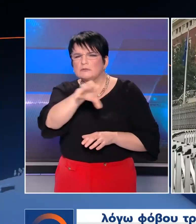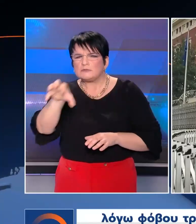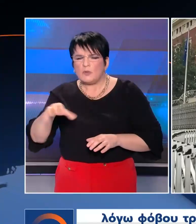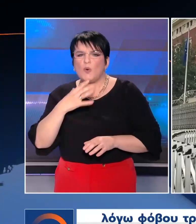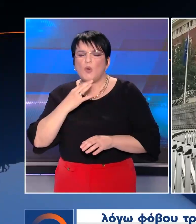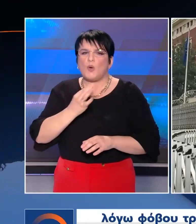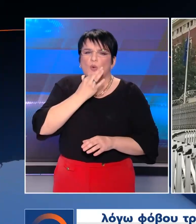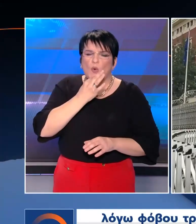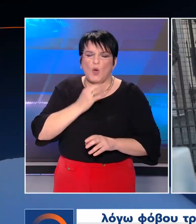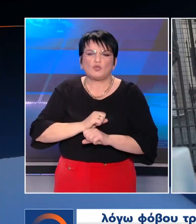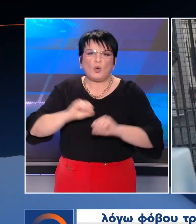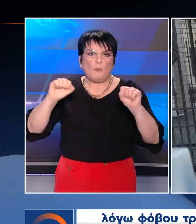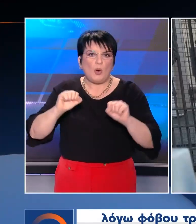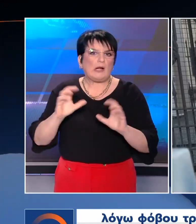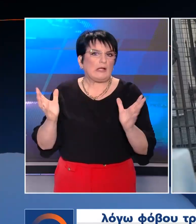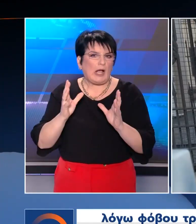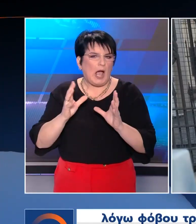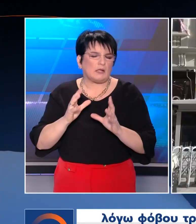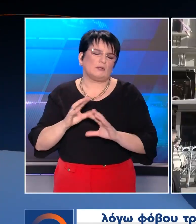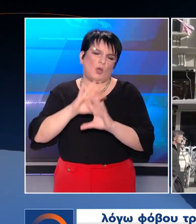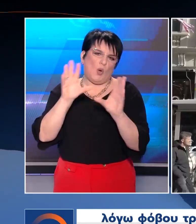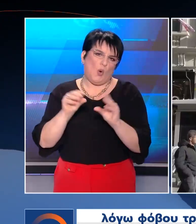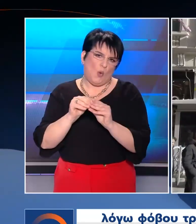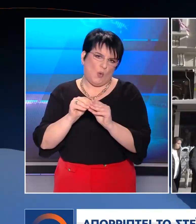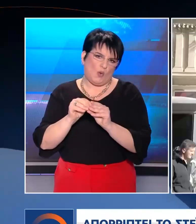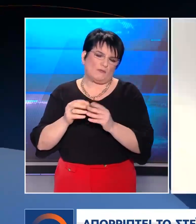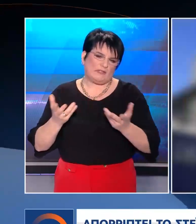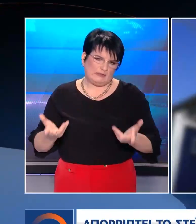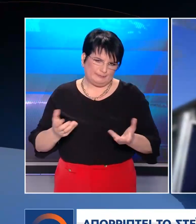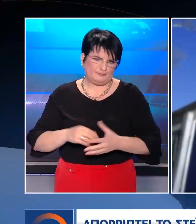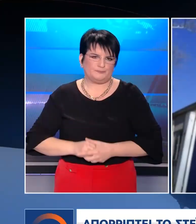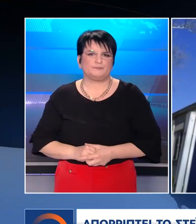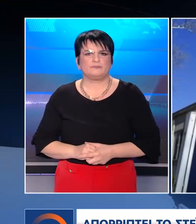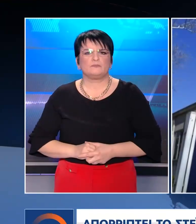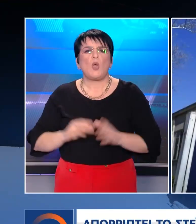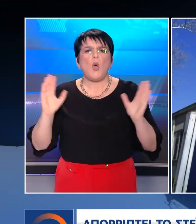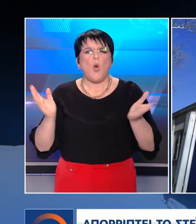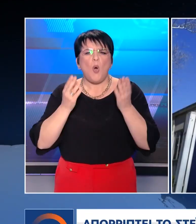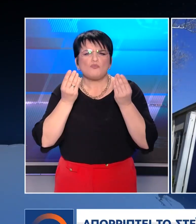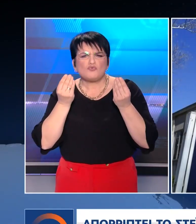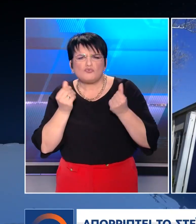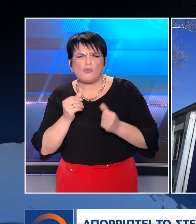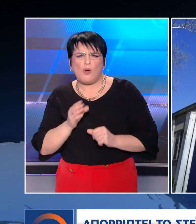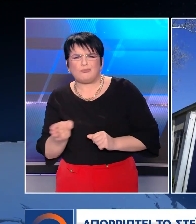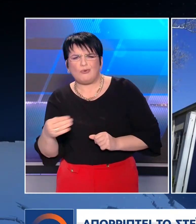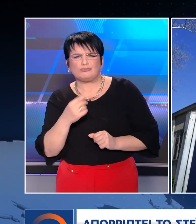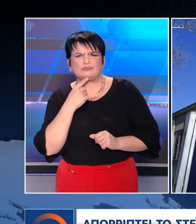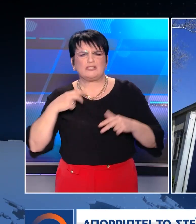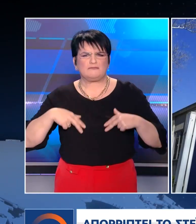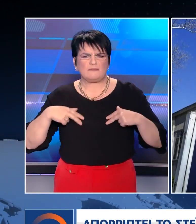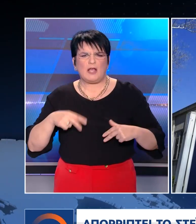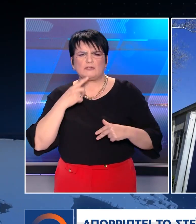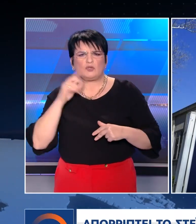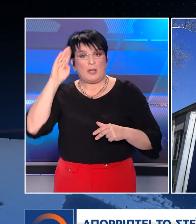λόγω φόβου τρομοκρατικών επιθέσεων στην Τουρκία προχώρησε το State Department. Οποιοςδήποτε επενειγμός ότι η κυβέρνηση των ΗΠΑ είναι